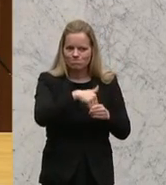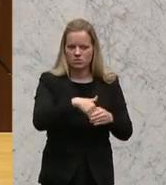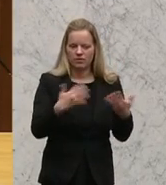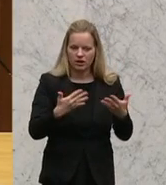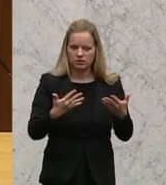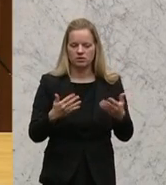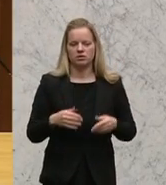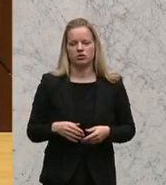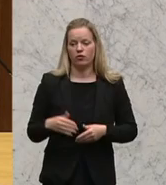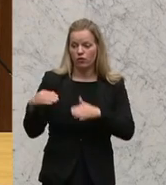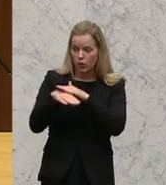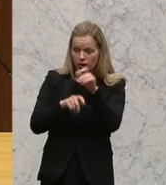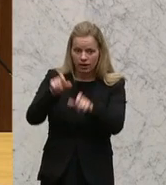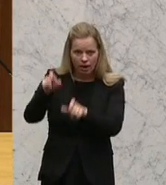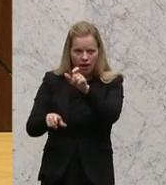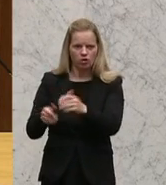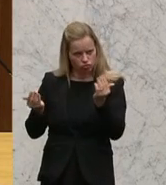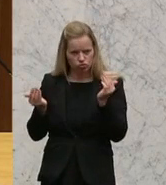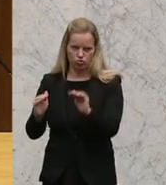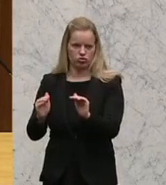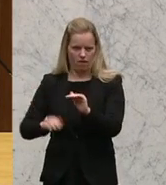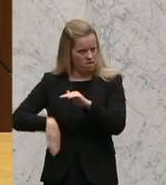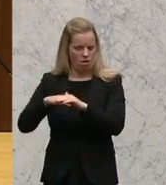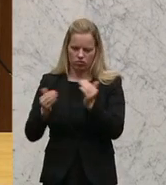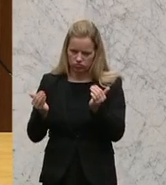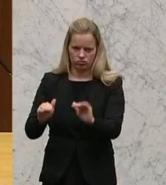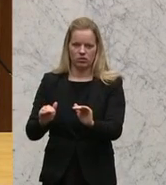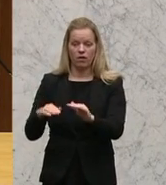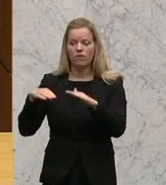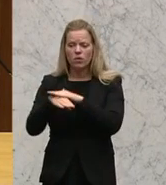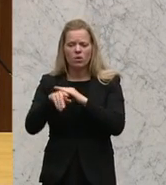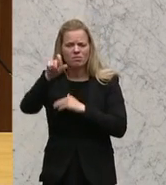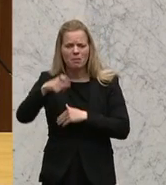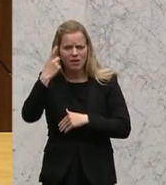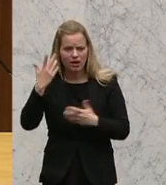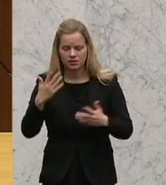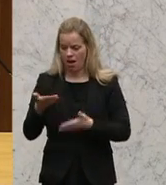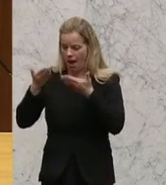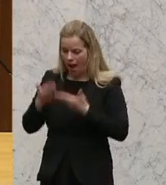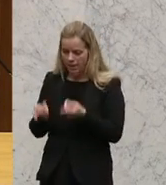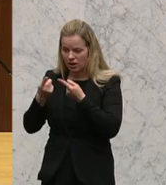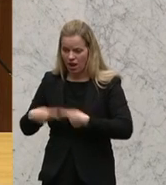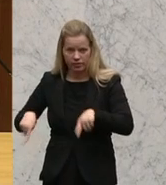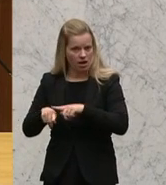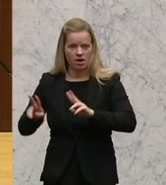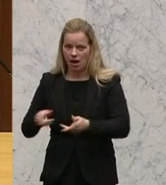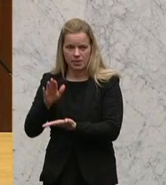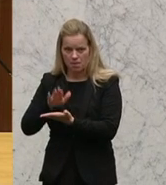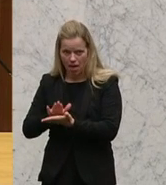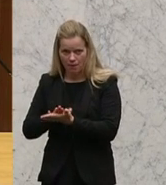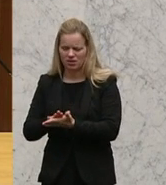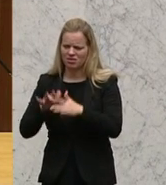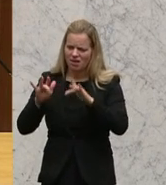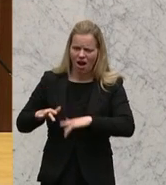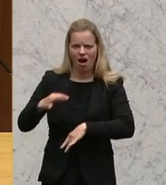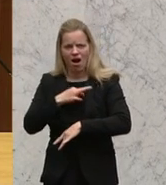von Flüchtlingen als solchen. Und Flüchtling ist jemand, der in seinem Heimatland fliehen musste aus wohlbegründeter Furcht, aus Gründen der Rasse,